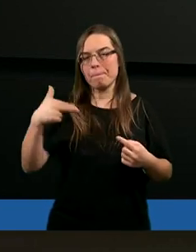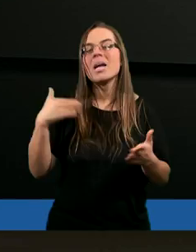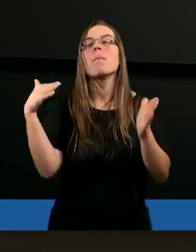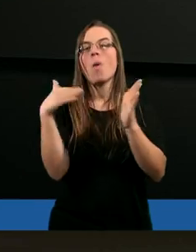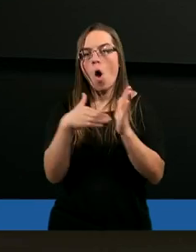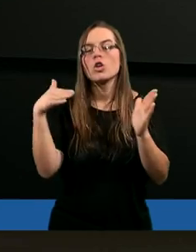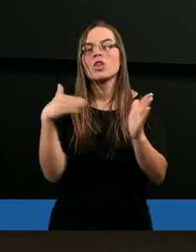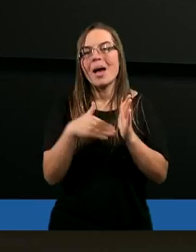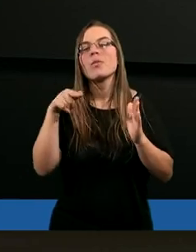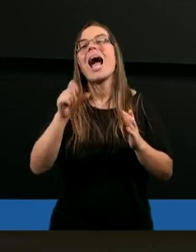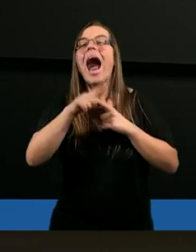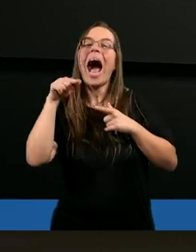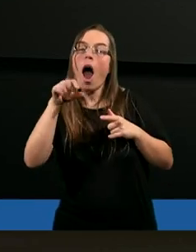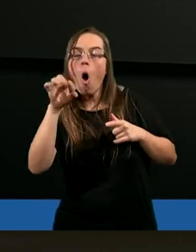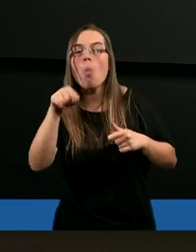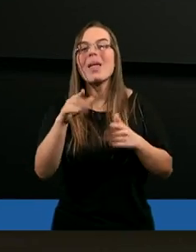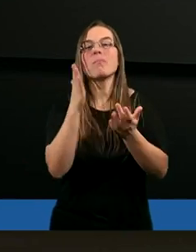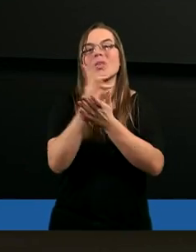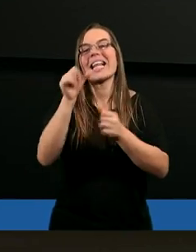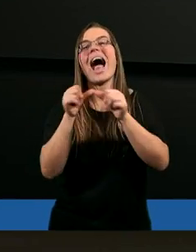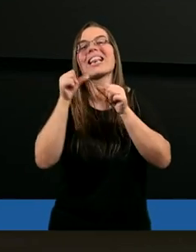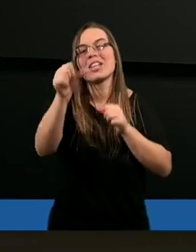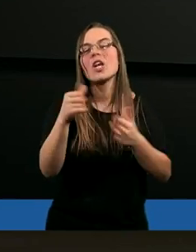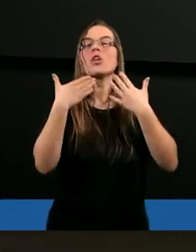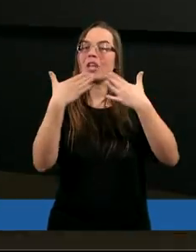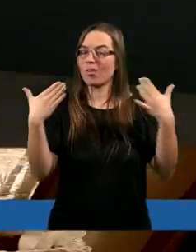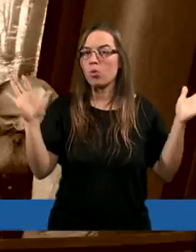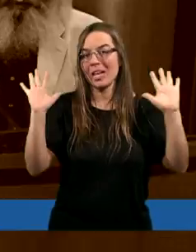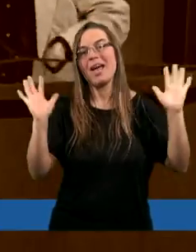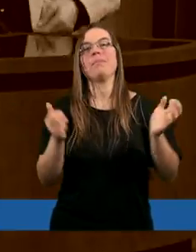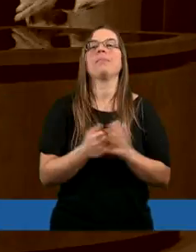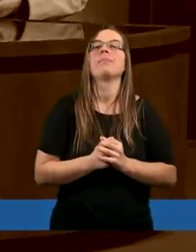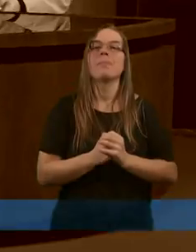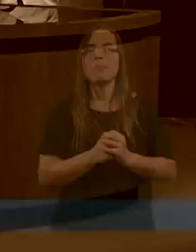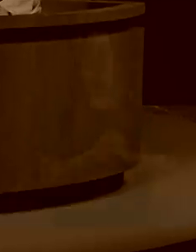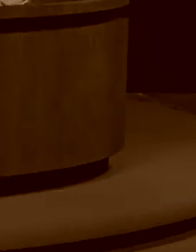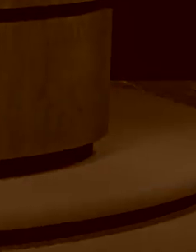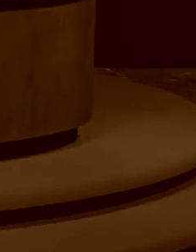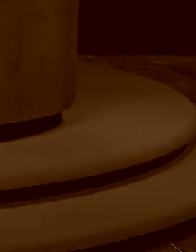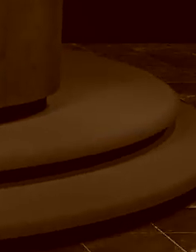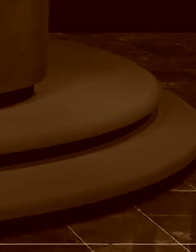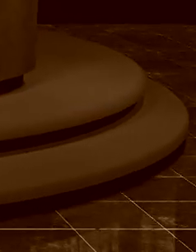potrzebujemy, ale o tym za tydzień. Dziękuję. Dziękuję. Dziękuję.